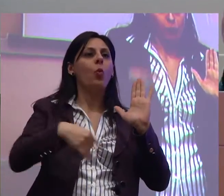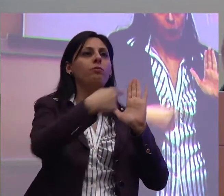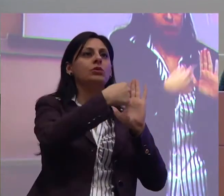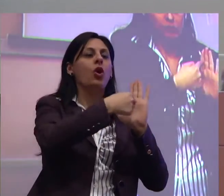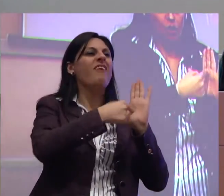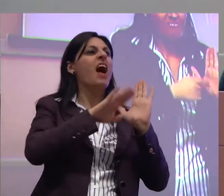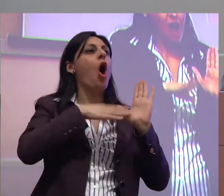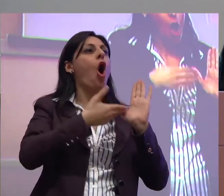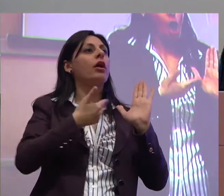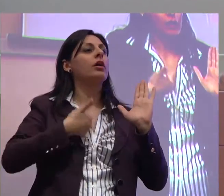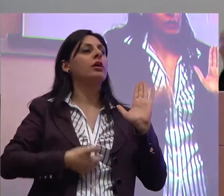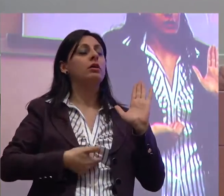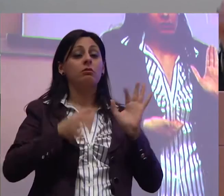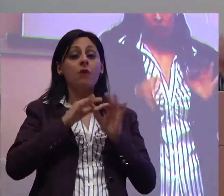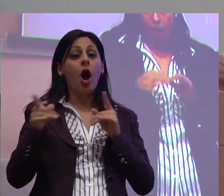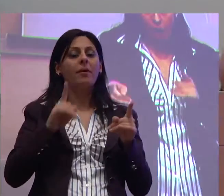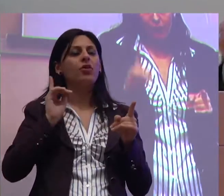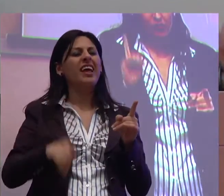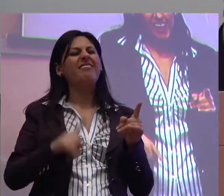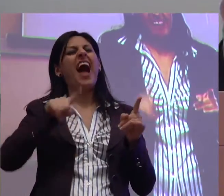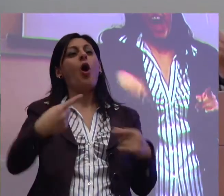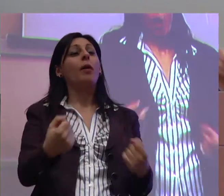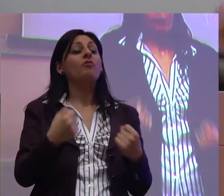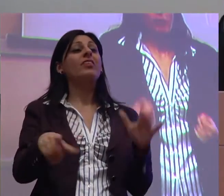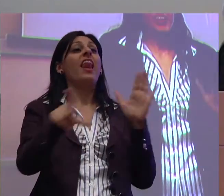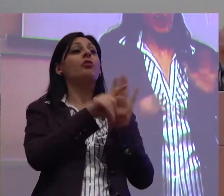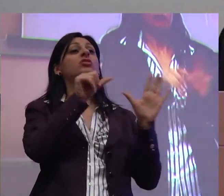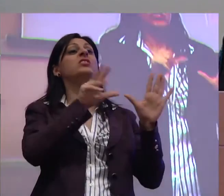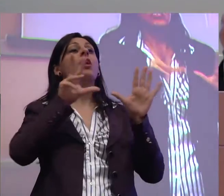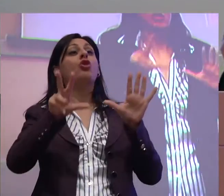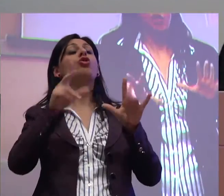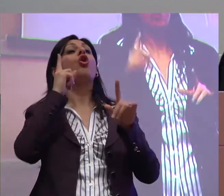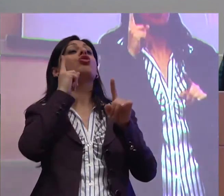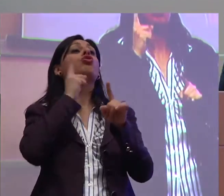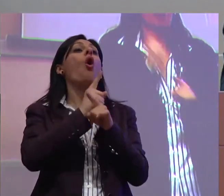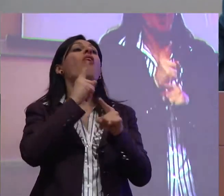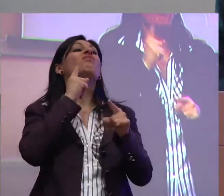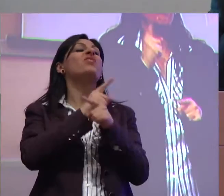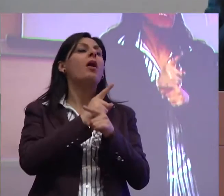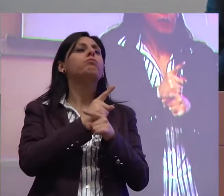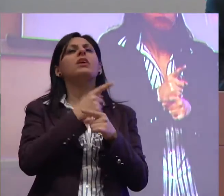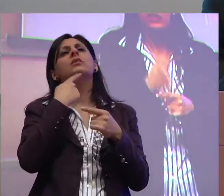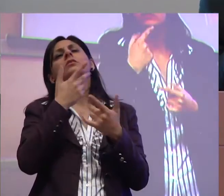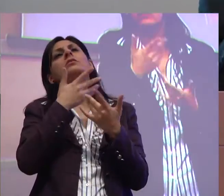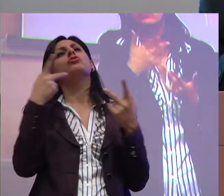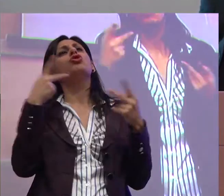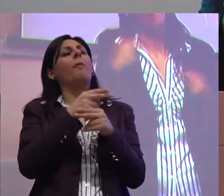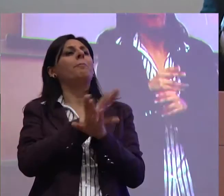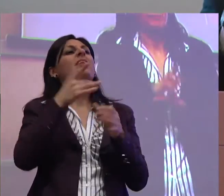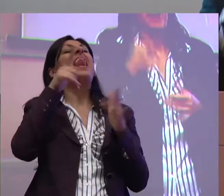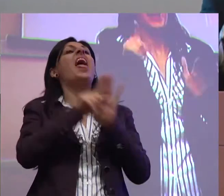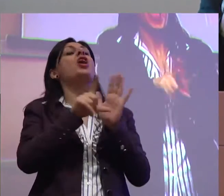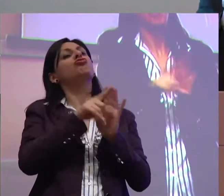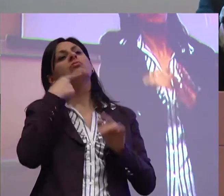ebbene, noi in questo momento dobbiamo dirlo ancora di più, la legge 68 dovrebbe essere smessa di essere considerata una legge che dice